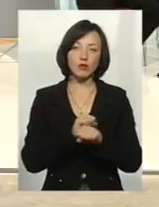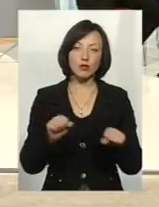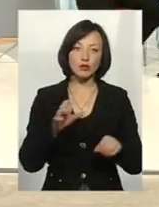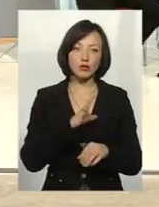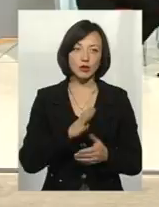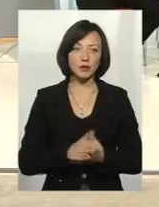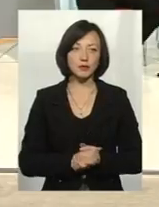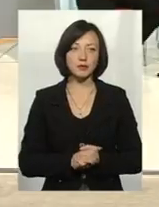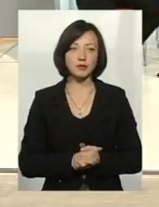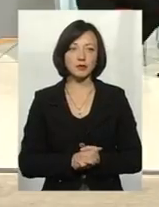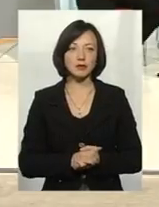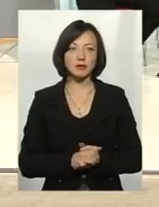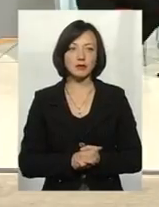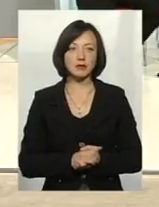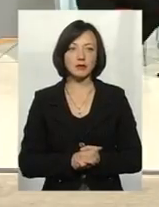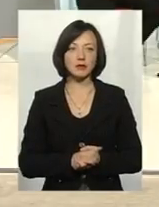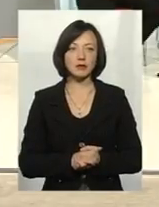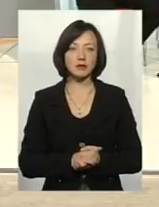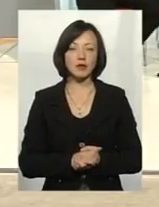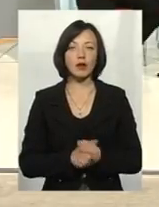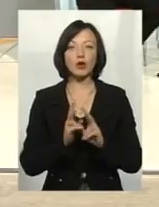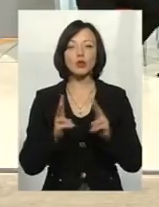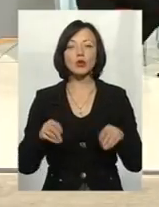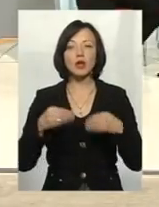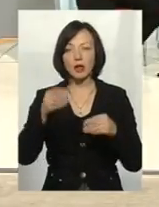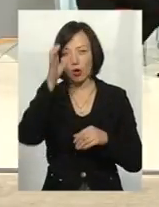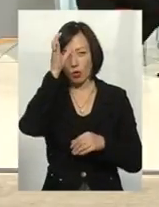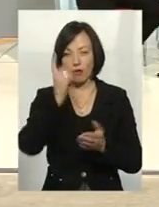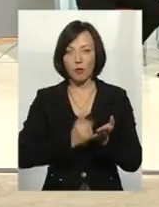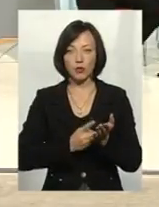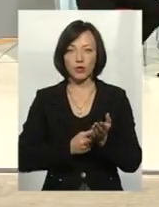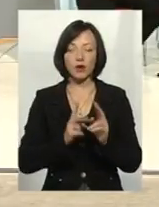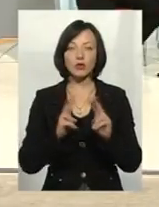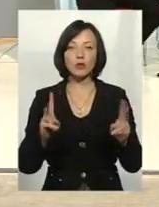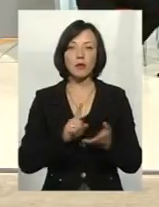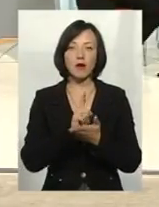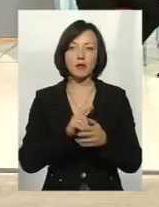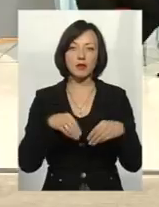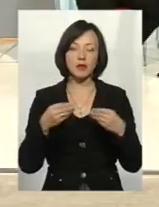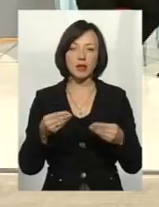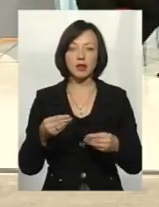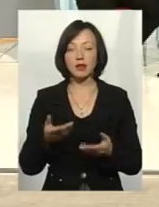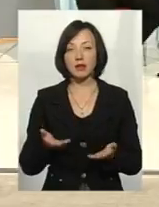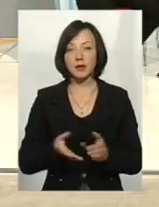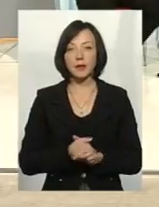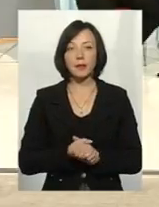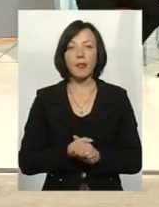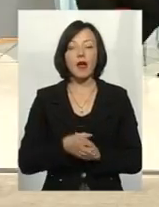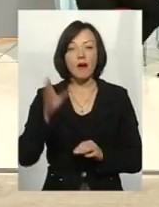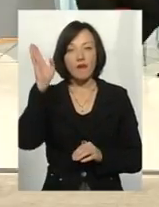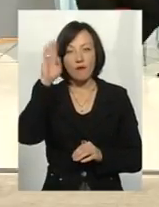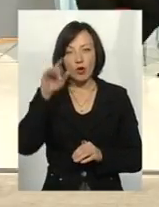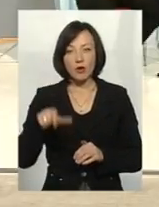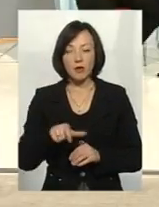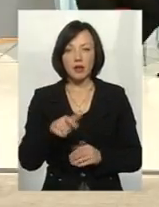ставок? Хто дає наукове обґрунтування? Хто мав робити? Теоретично водні об'єкти, якщо